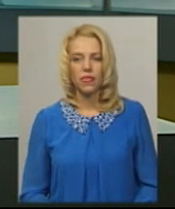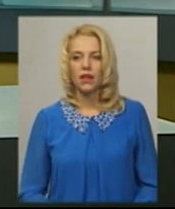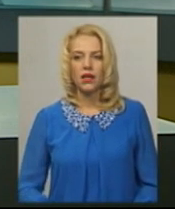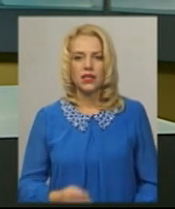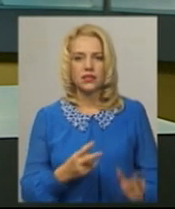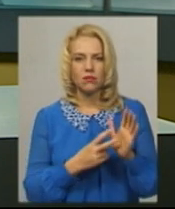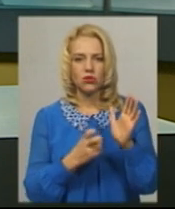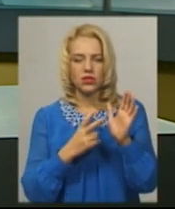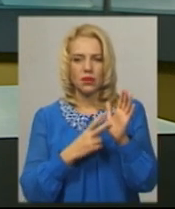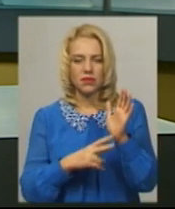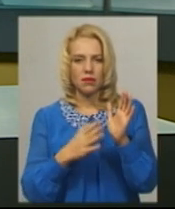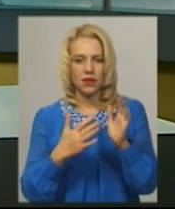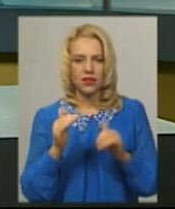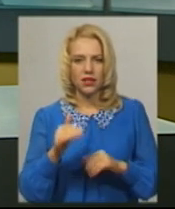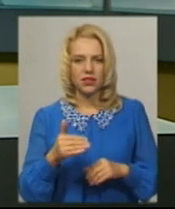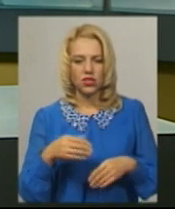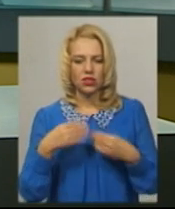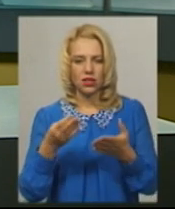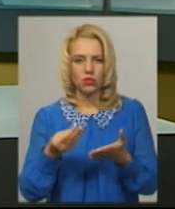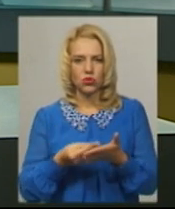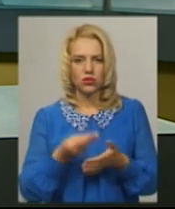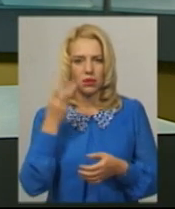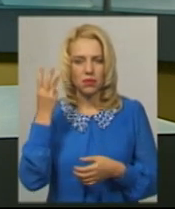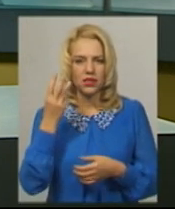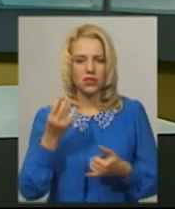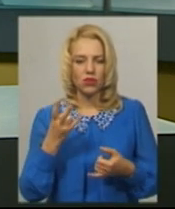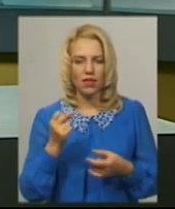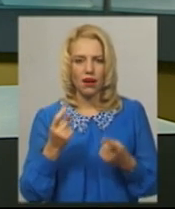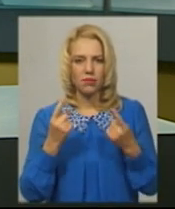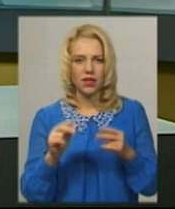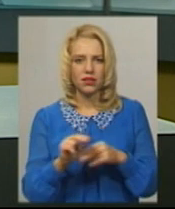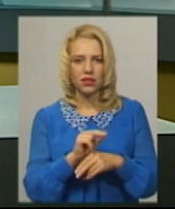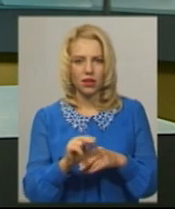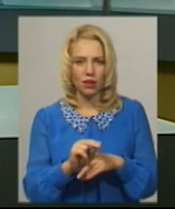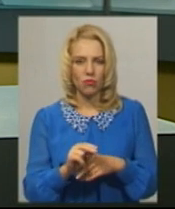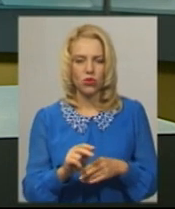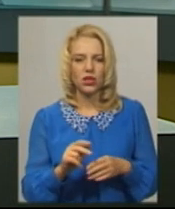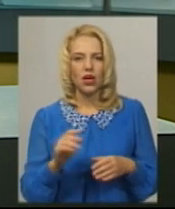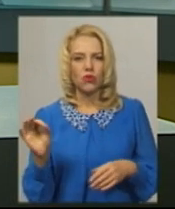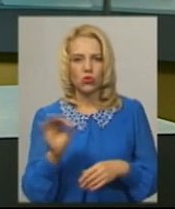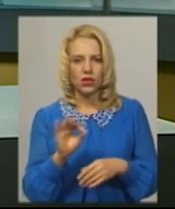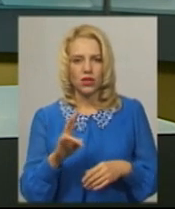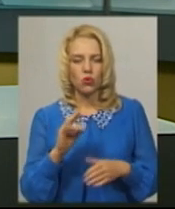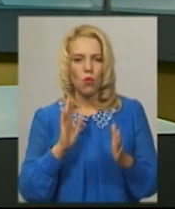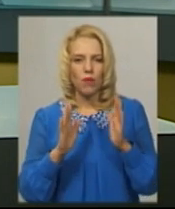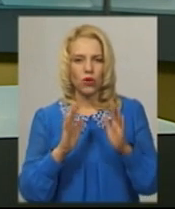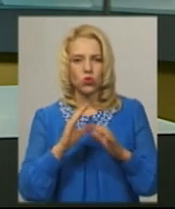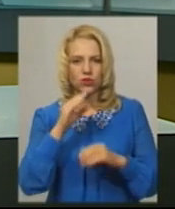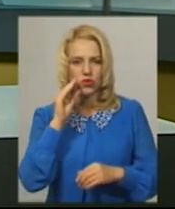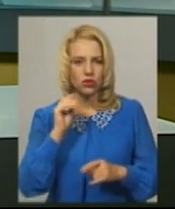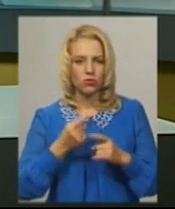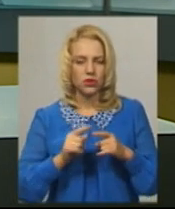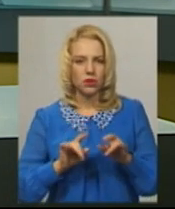775 тисяч гривень надали з бюджету Хмельницького на капітальний ремонт громадської вбиральні, що у парку Шевченка. Про це